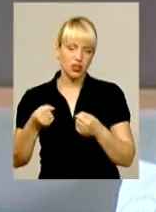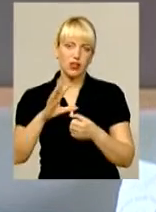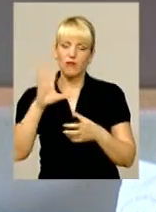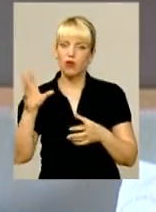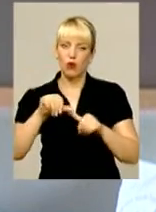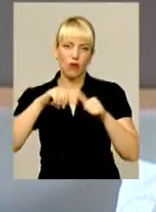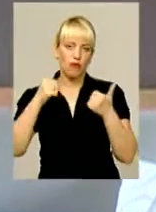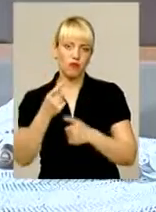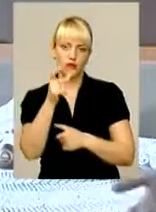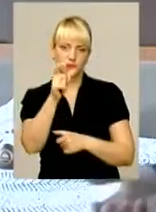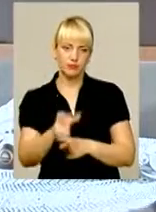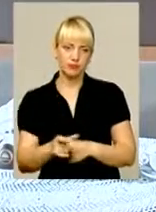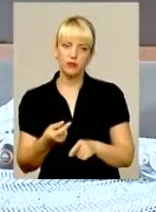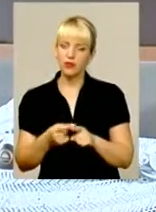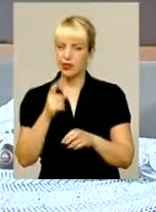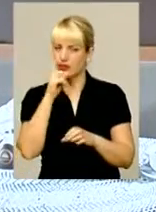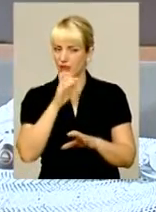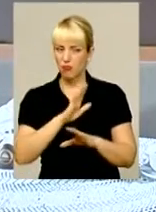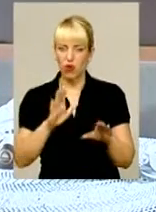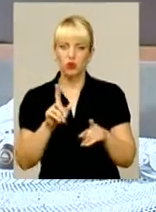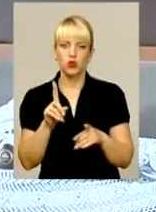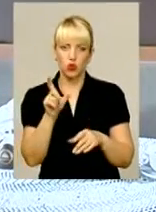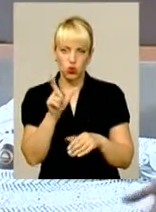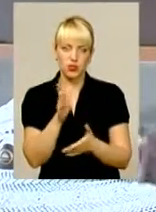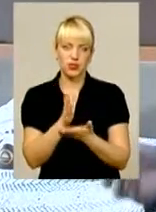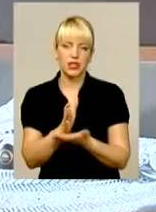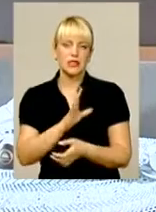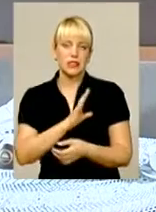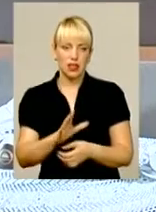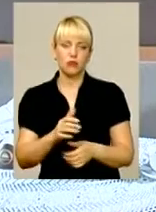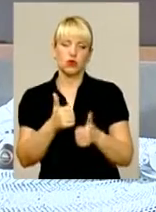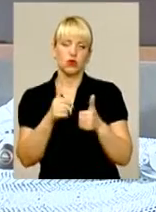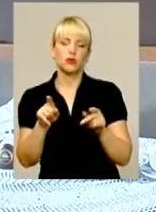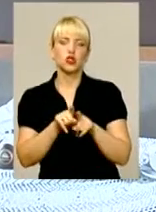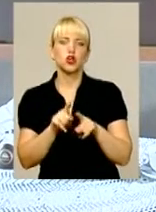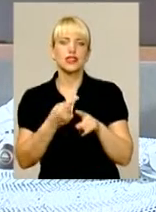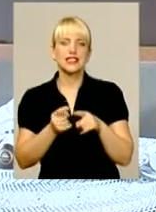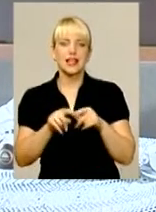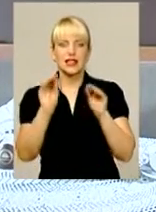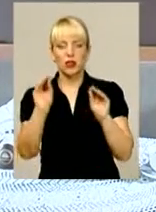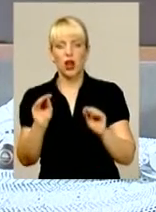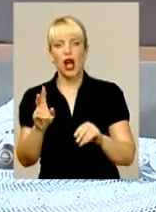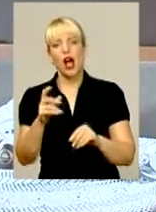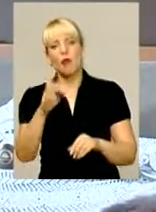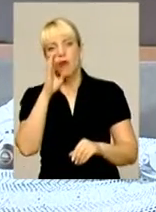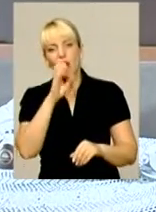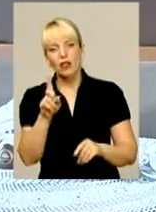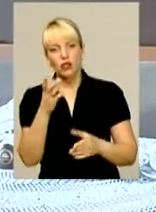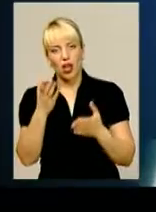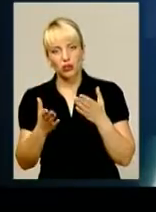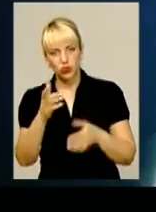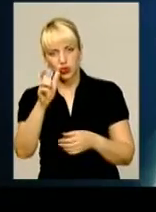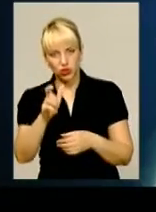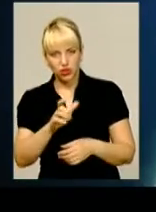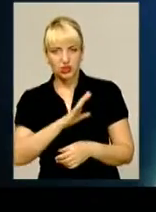Тобто також зрозуміло. Непогано, що люди заможні, і добре, що вони це декларують. Погано, якщо люди заможні, але не показують своїх